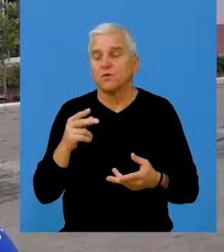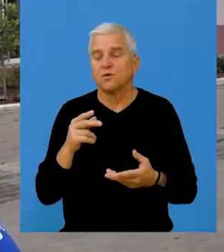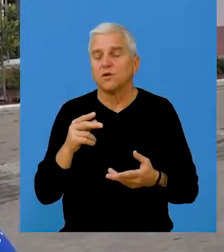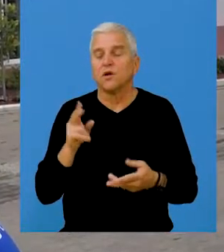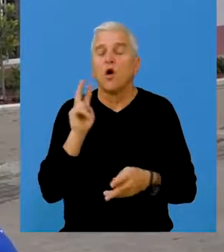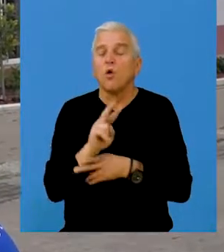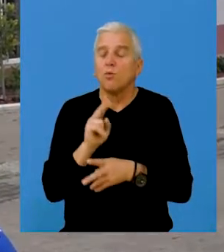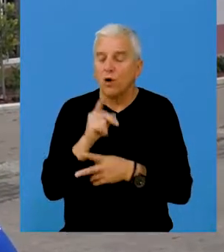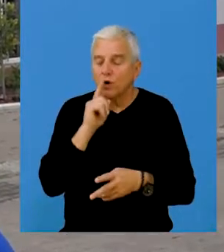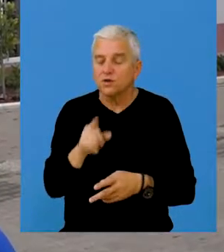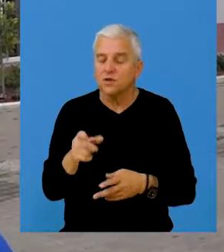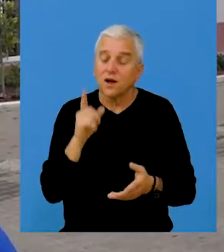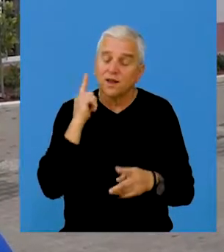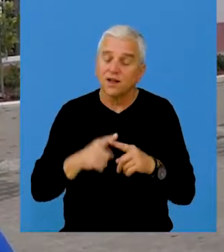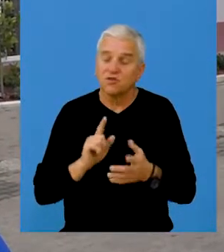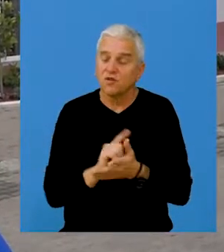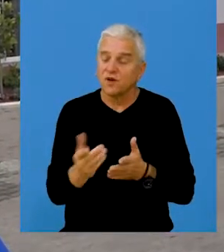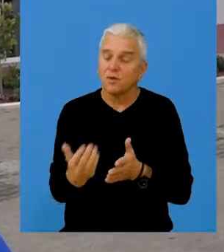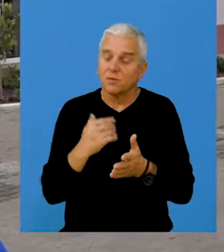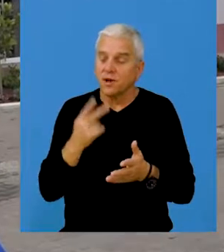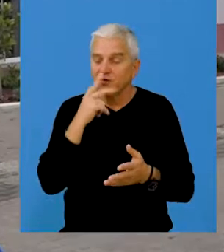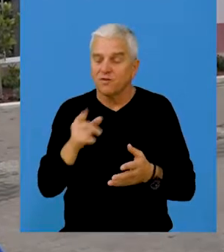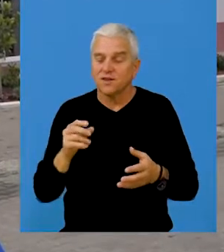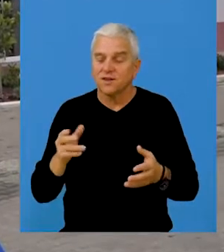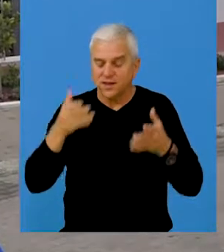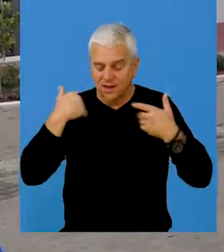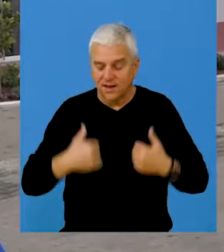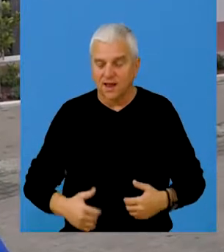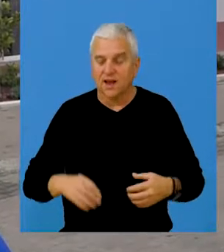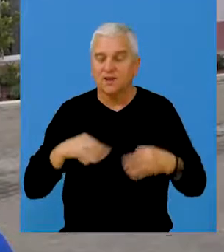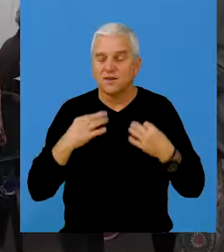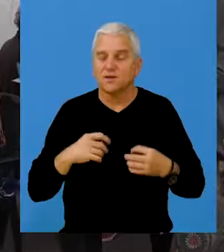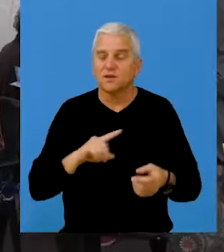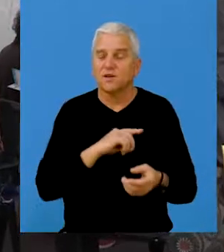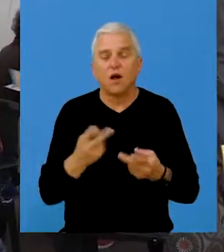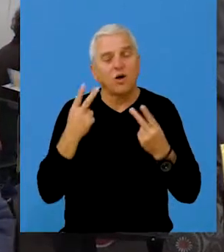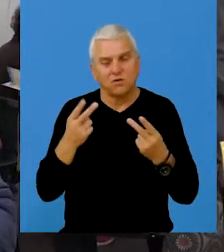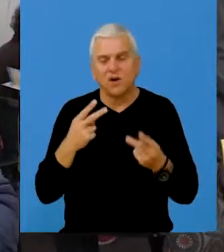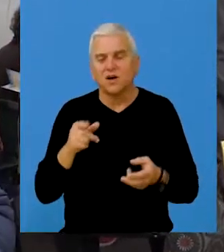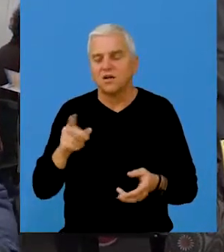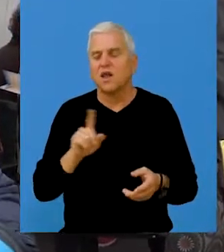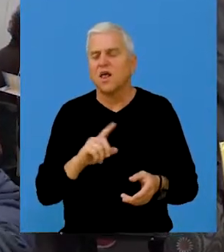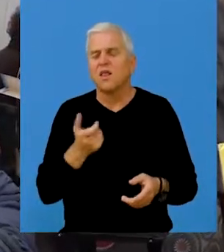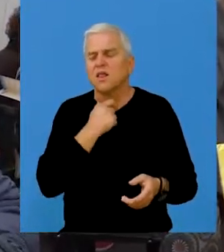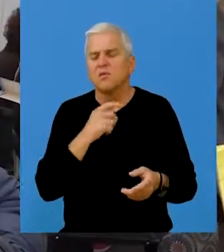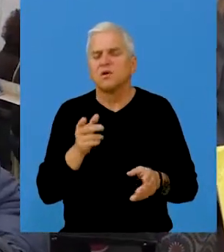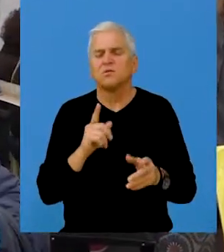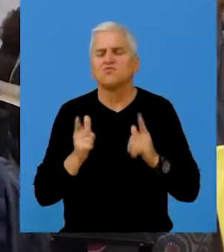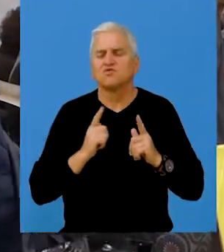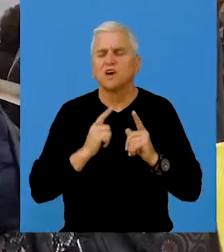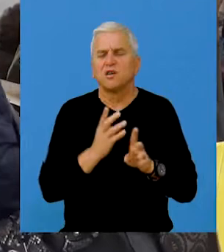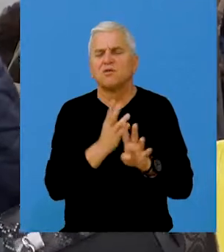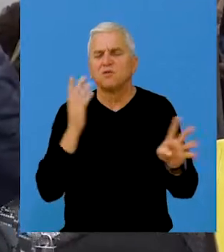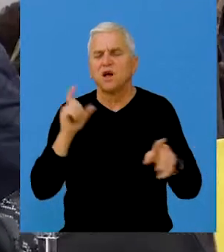bude upozoren na vreme sa stanjem svog organizma. Jako mi dobro znači, ne moram čekati